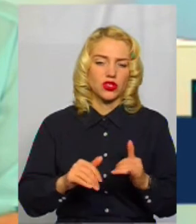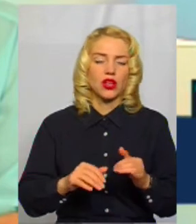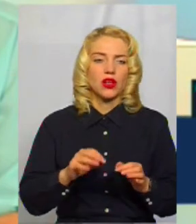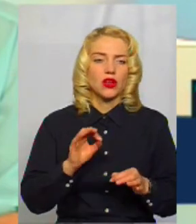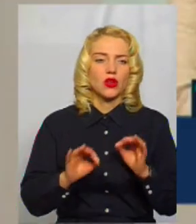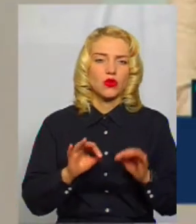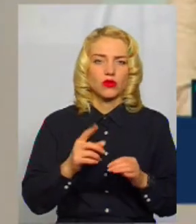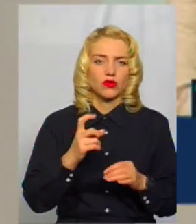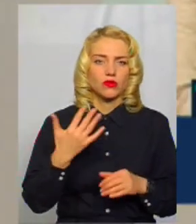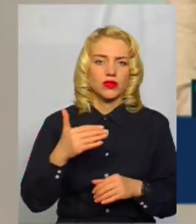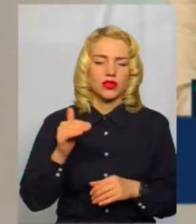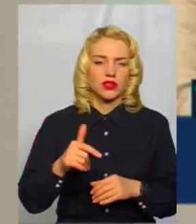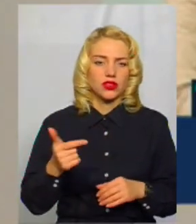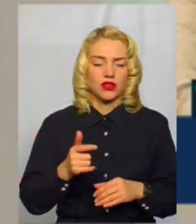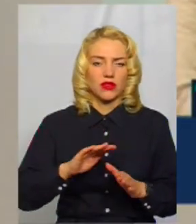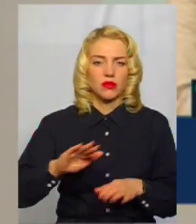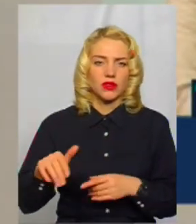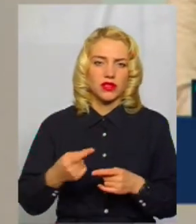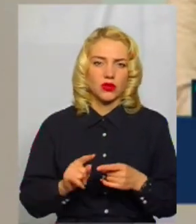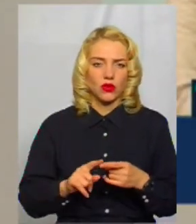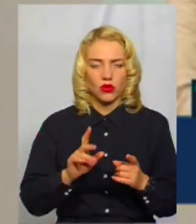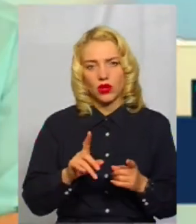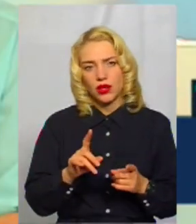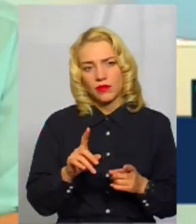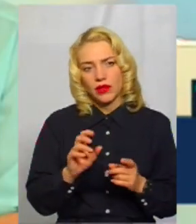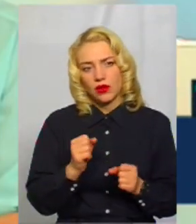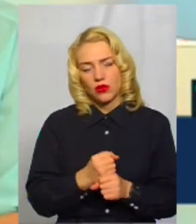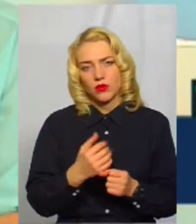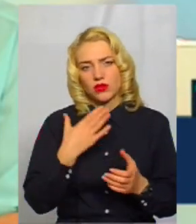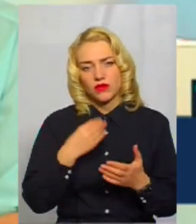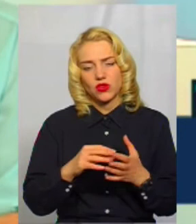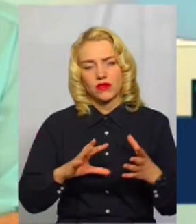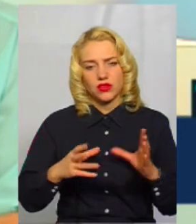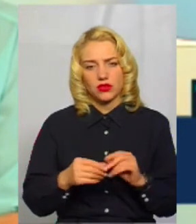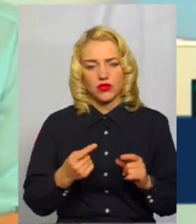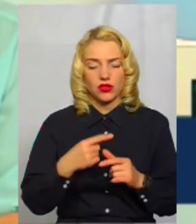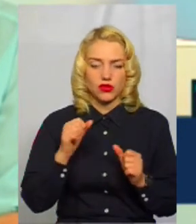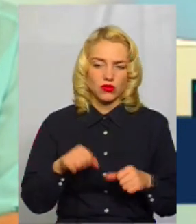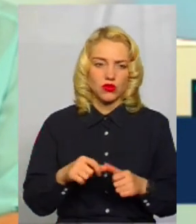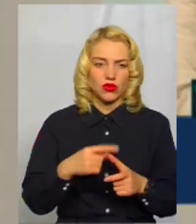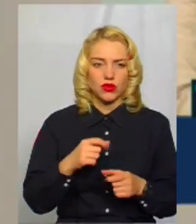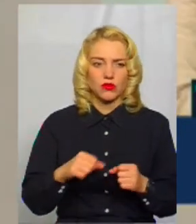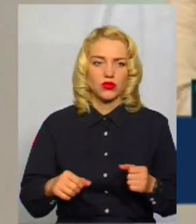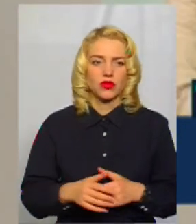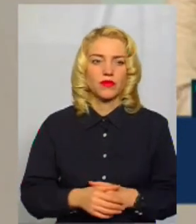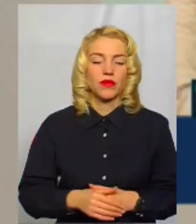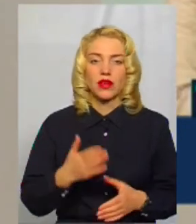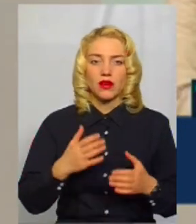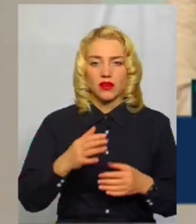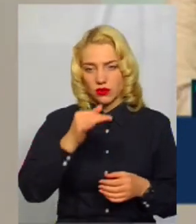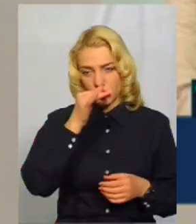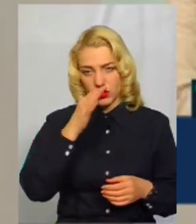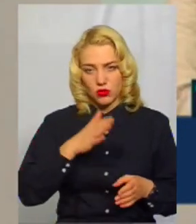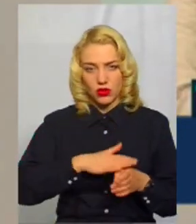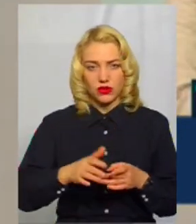150 тисяч гривень. І після цього, так, вони дають свої висновки. Чи вони зможуть реалізувати цей проєкт, чи ні? Якщо вони зможуть